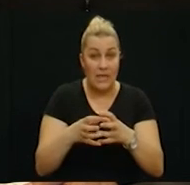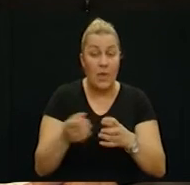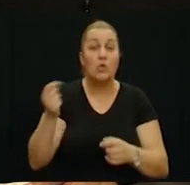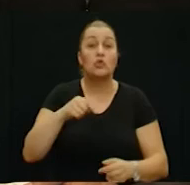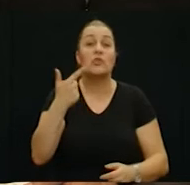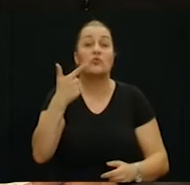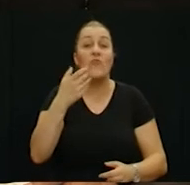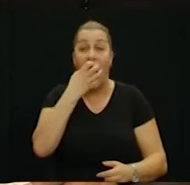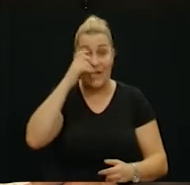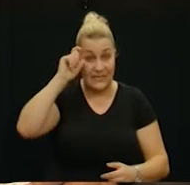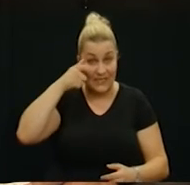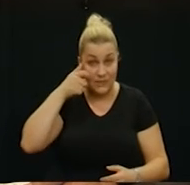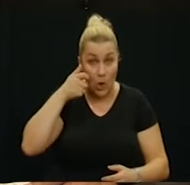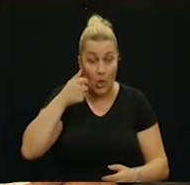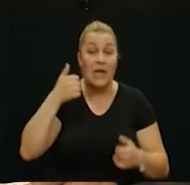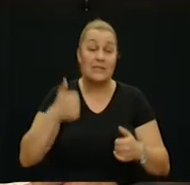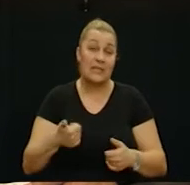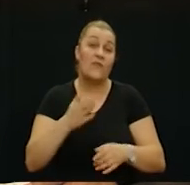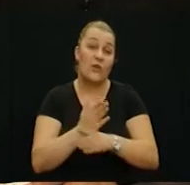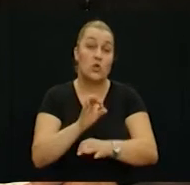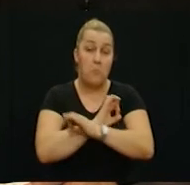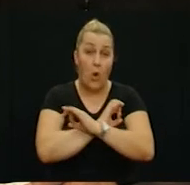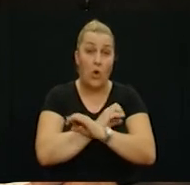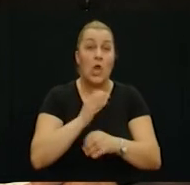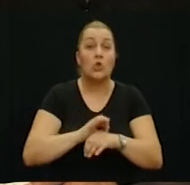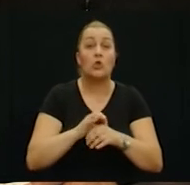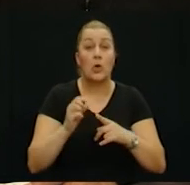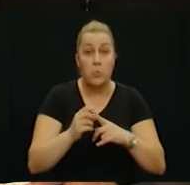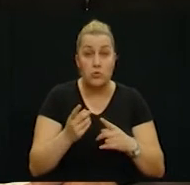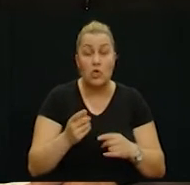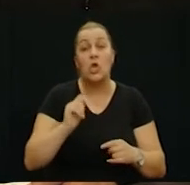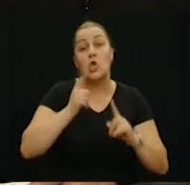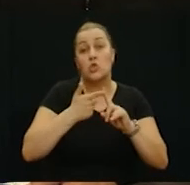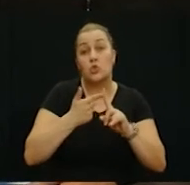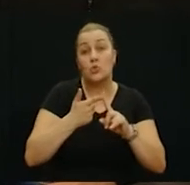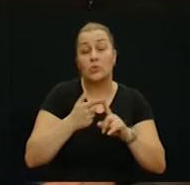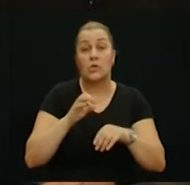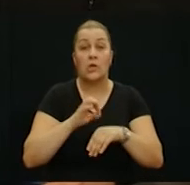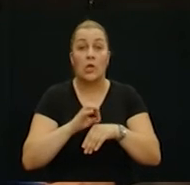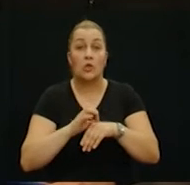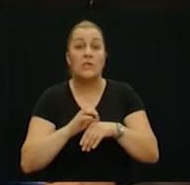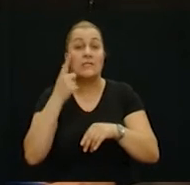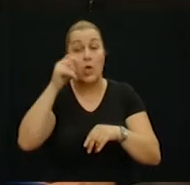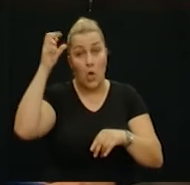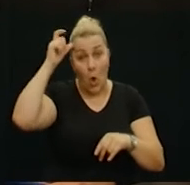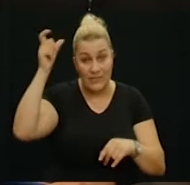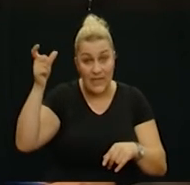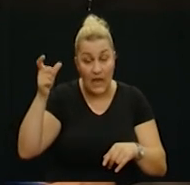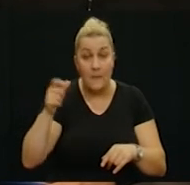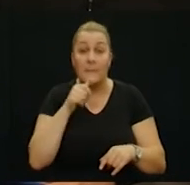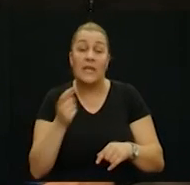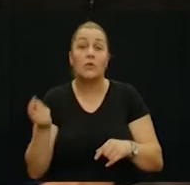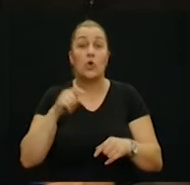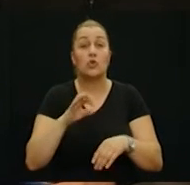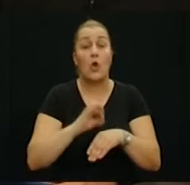su došla dva anestezijologa, jedan sada jeć pokojni, doktor Kušt, drugi je doktor Kratofil iz Osijeka